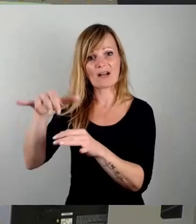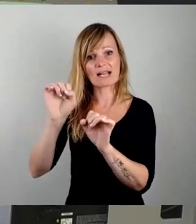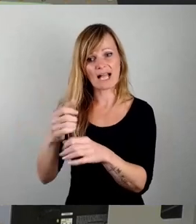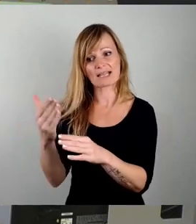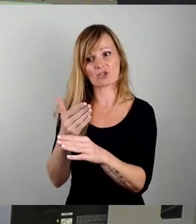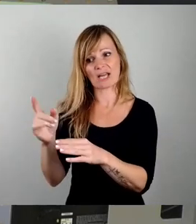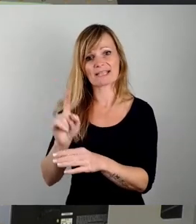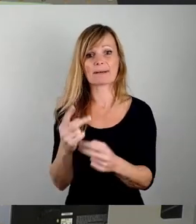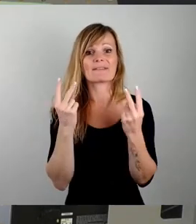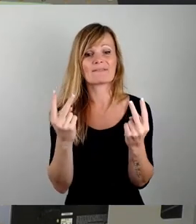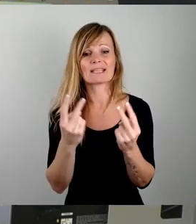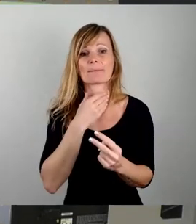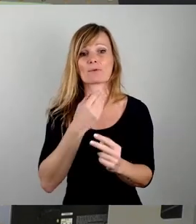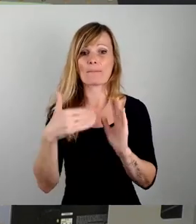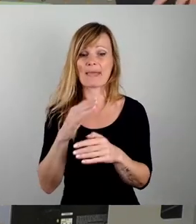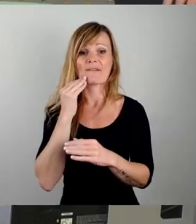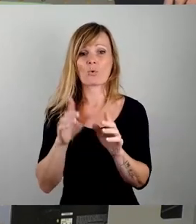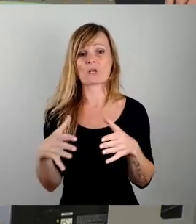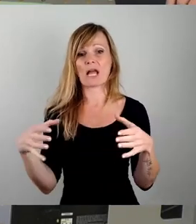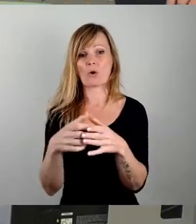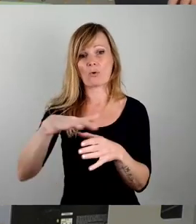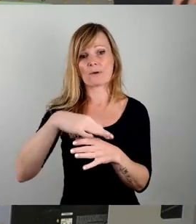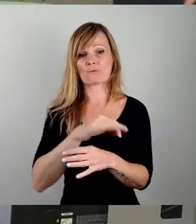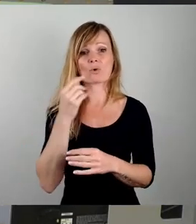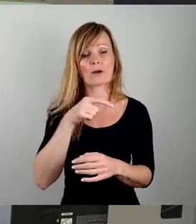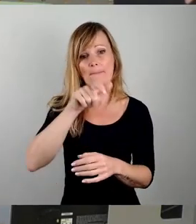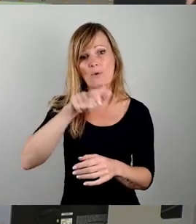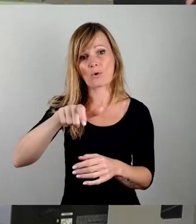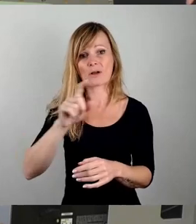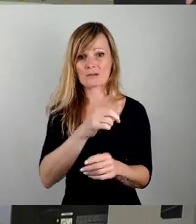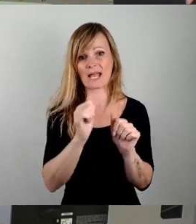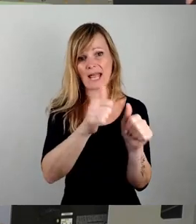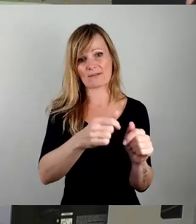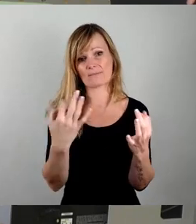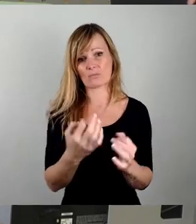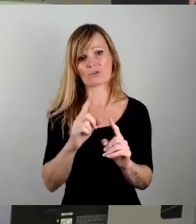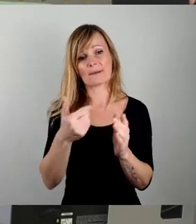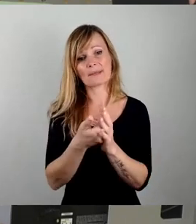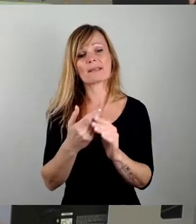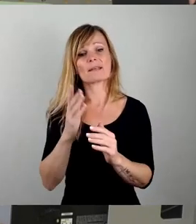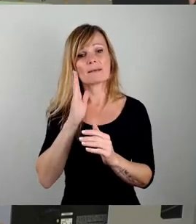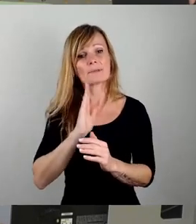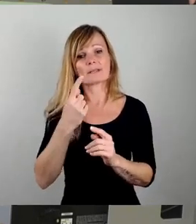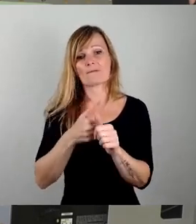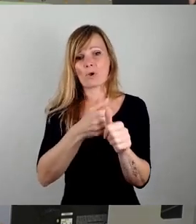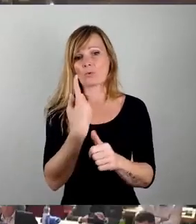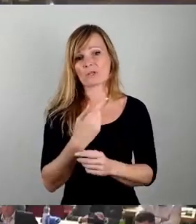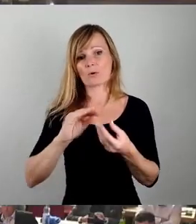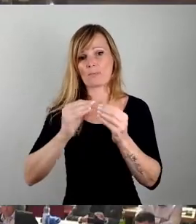dringenden Bedürfnis nach mehr Wohnraum für unsere Bürgerinnen und Bürger nachkommen. Also bitte folgen Sie unserem Kompromissvorschlag. Danke.